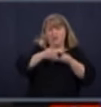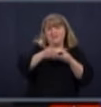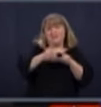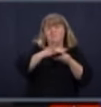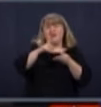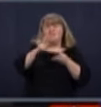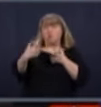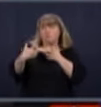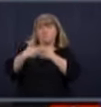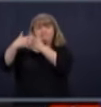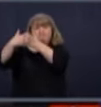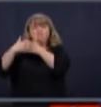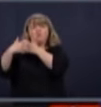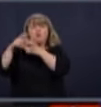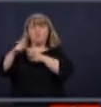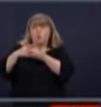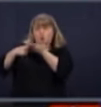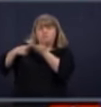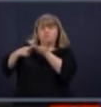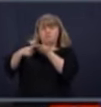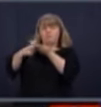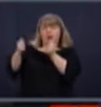puis le gouvernement du Québec.